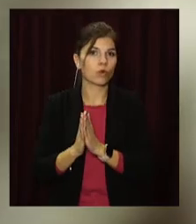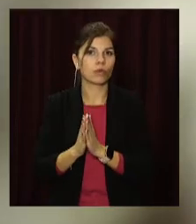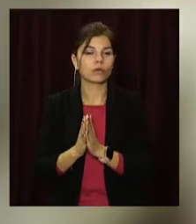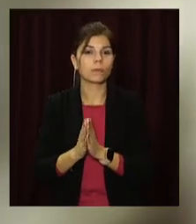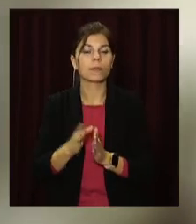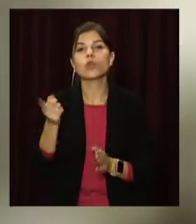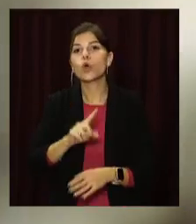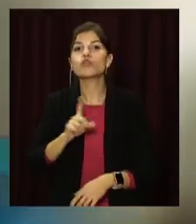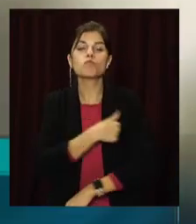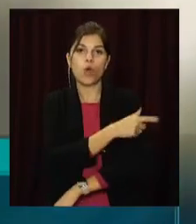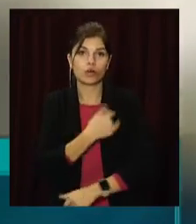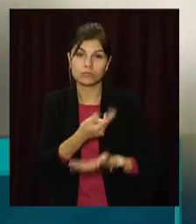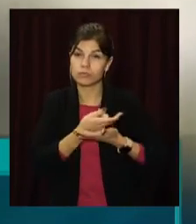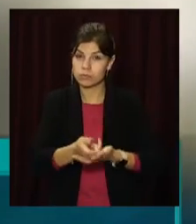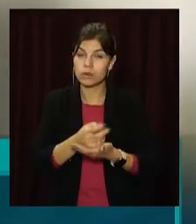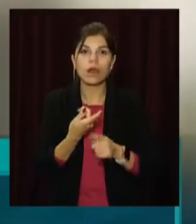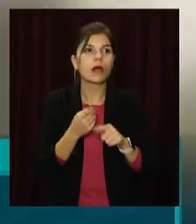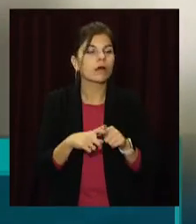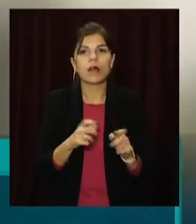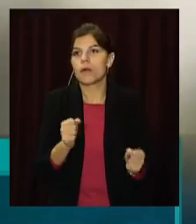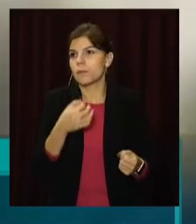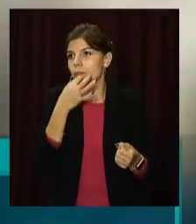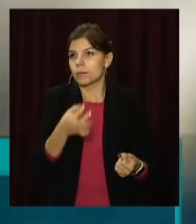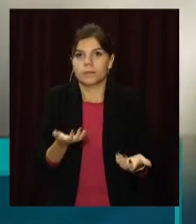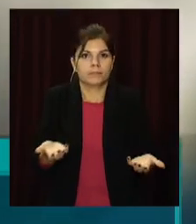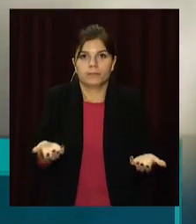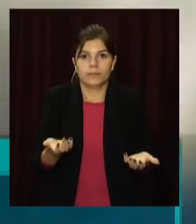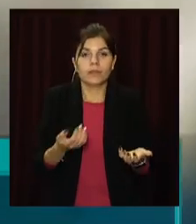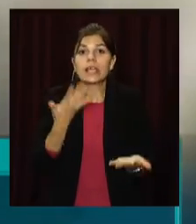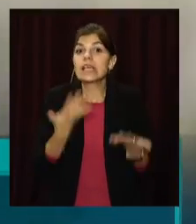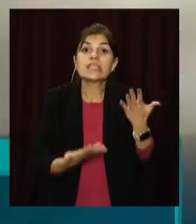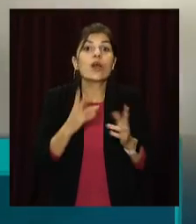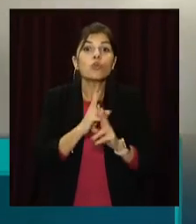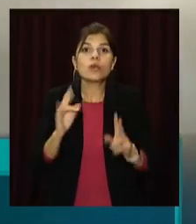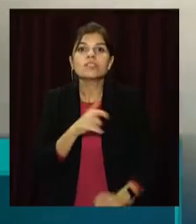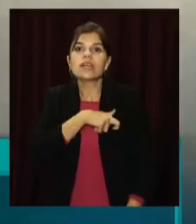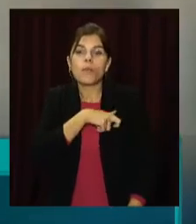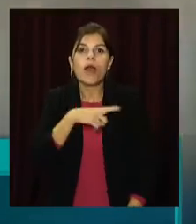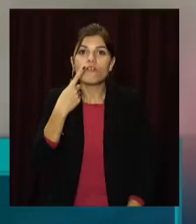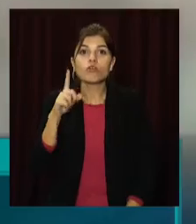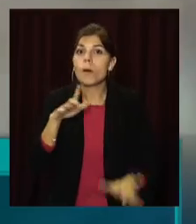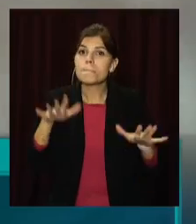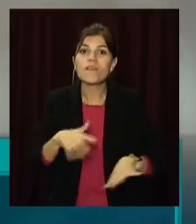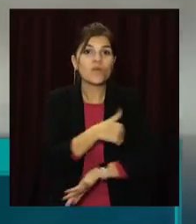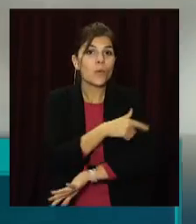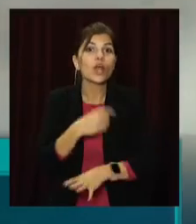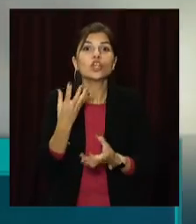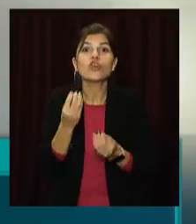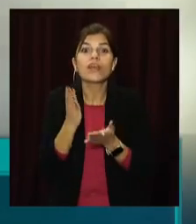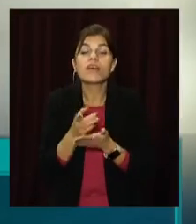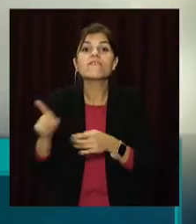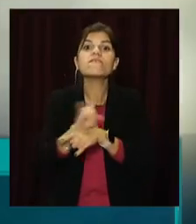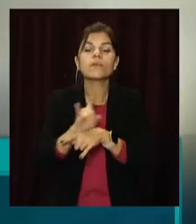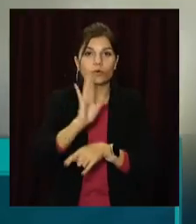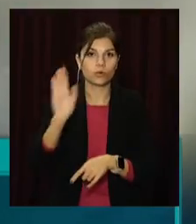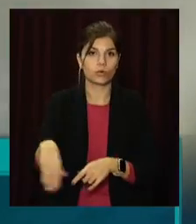Те, що в лікарі забиті, це м'яко сказано. Якщо хтось з депутатів говорить, що місто в лікарі ще є, він врят.